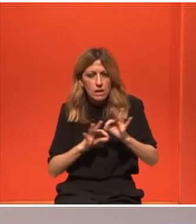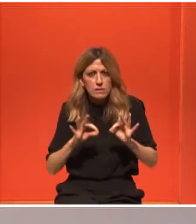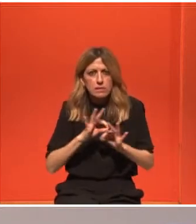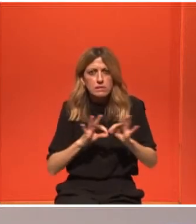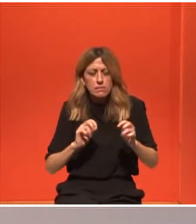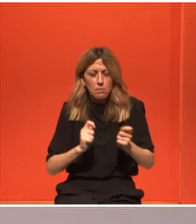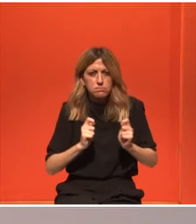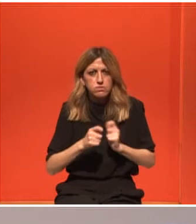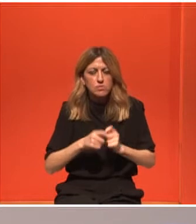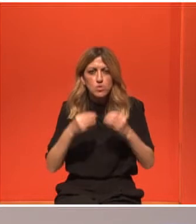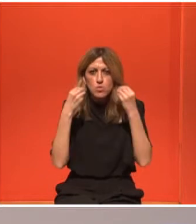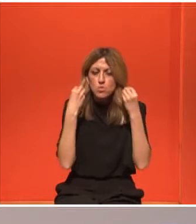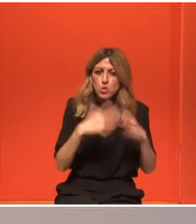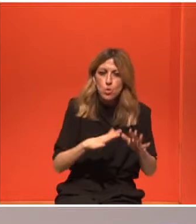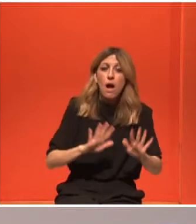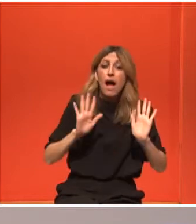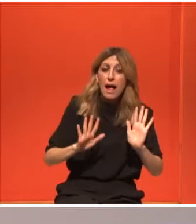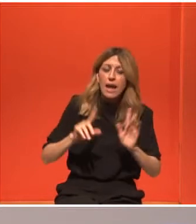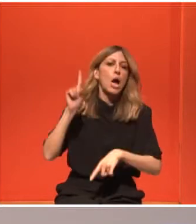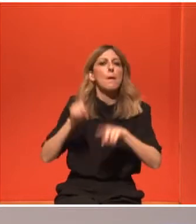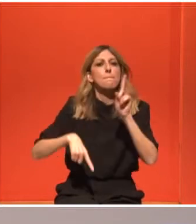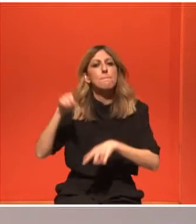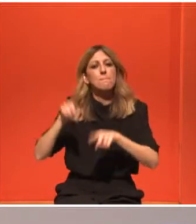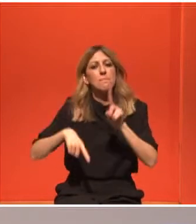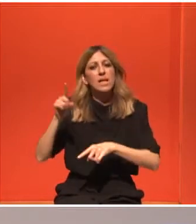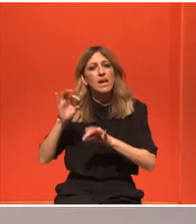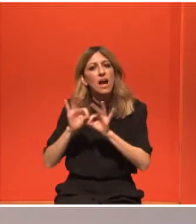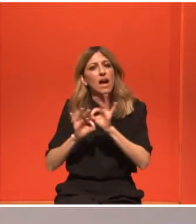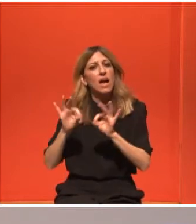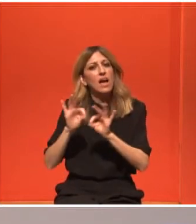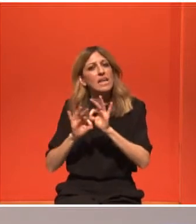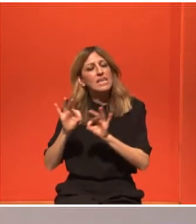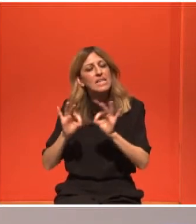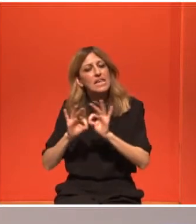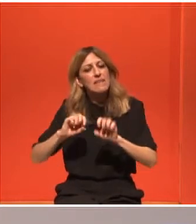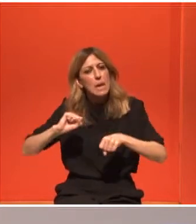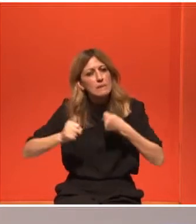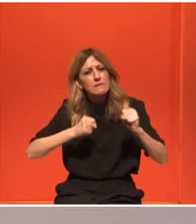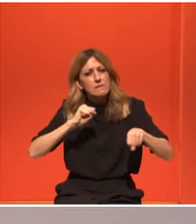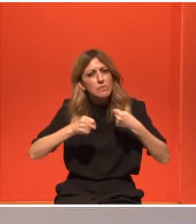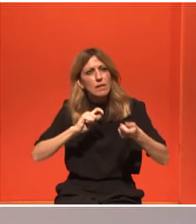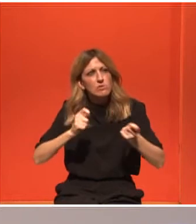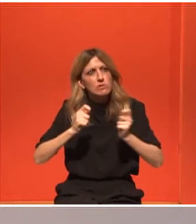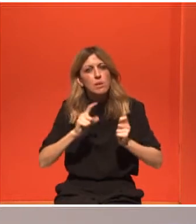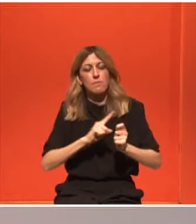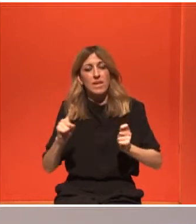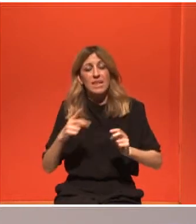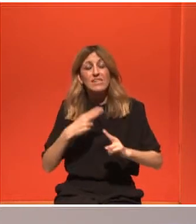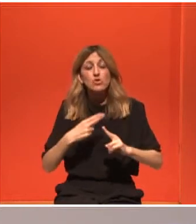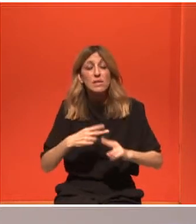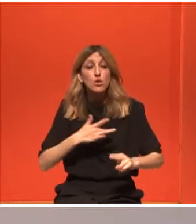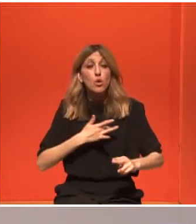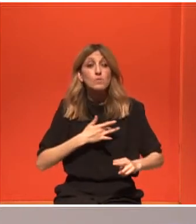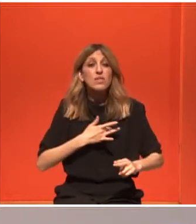γίνονται, αυτό που λέμε καρκίνογό, να είναι θετικά σε αυτό. Έχει πολύ μεγάλη σημασία, δηλαδή, η ψυχολογία ή κάποιο